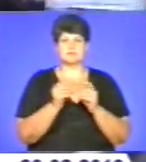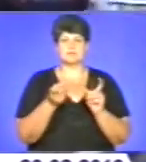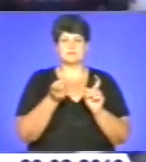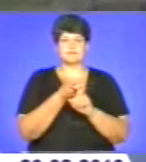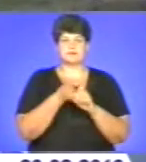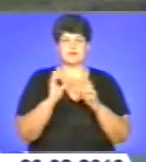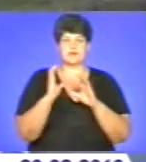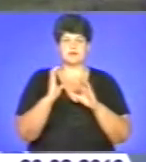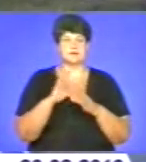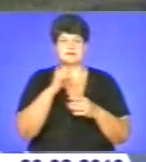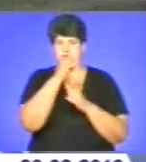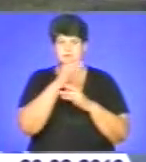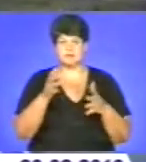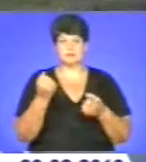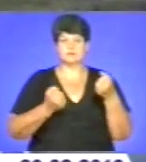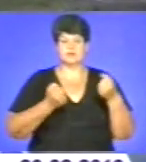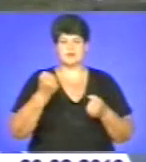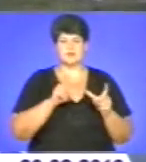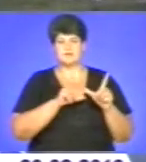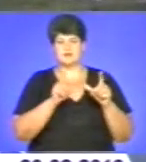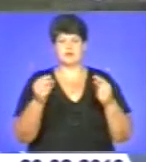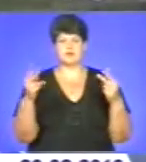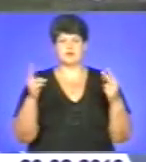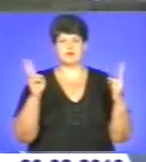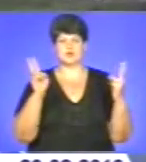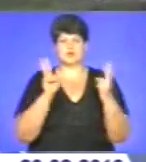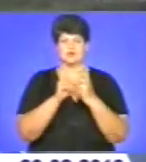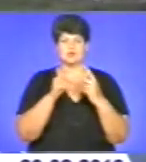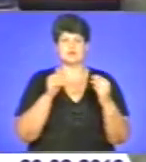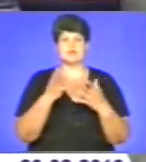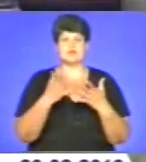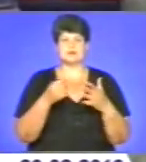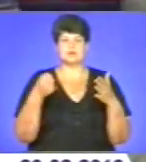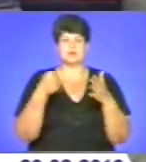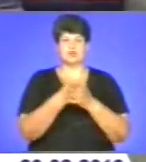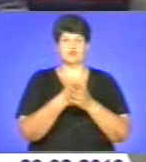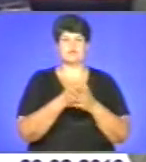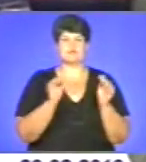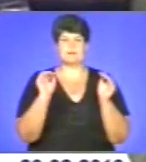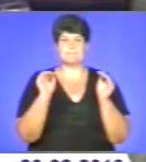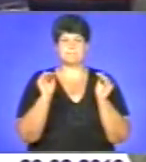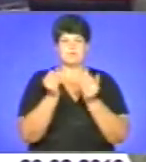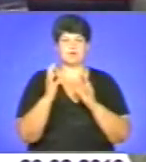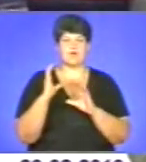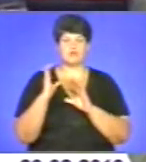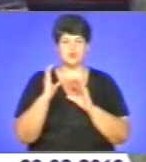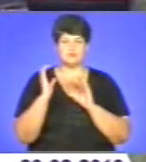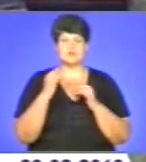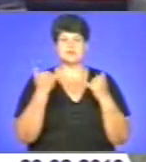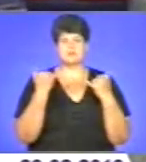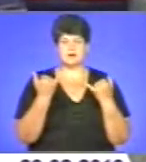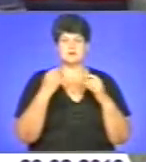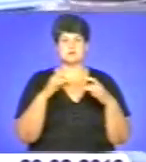впоравшись з керуванням, виїхав на смугу зустрічного руху, де зіткнувся з пасажирським мікроавтобусом. Наразі на місці